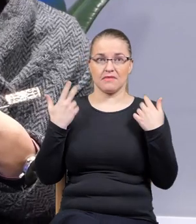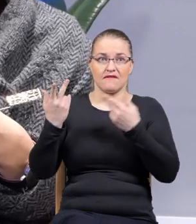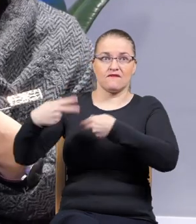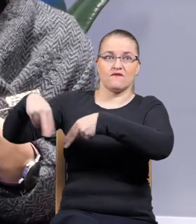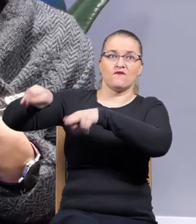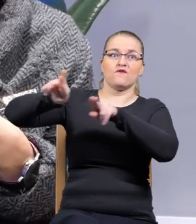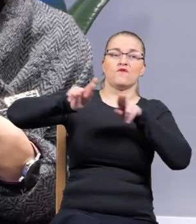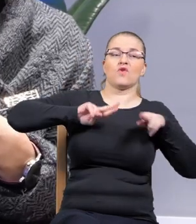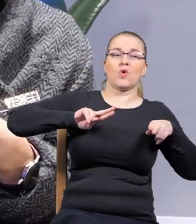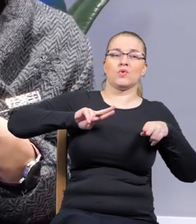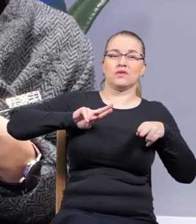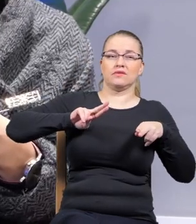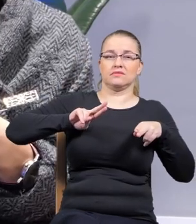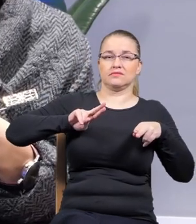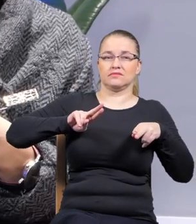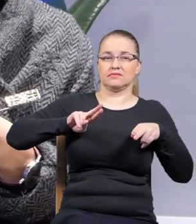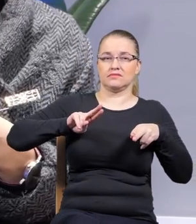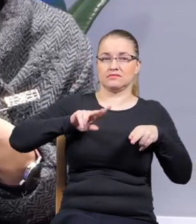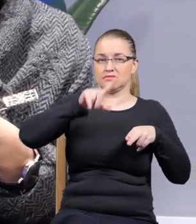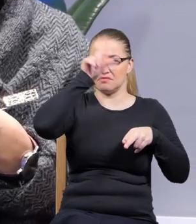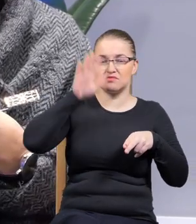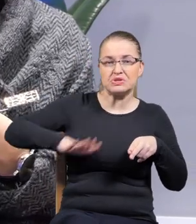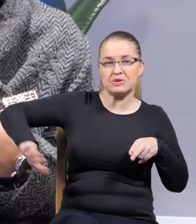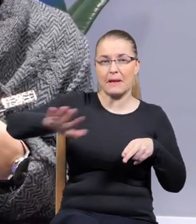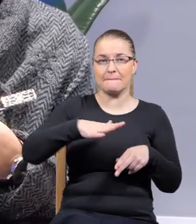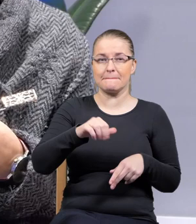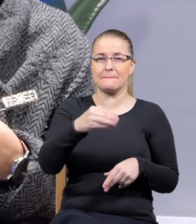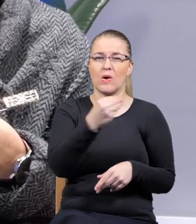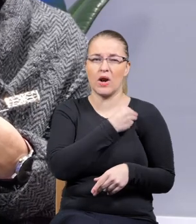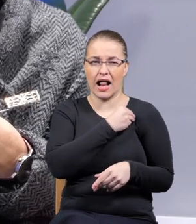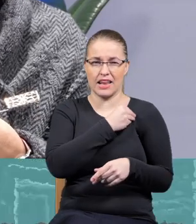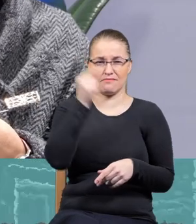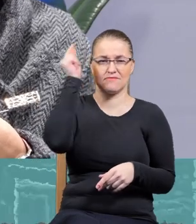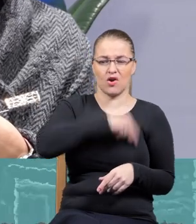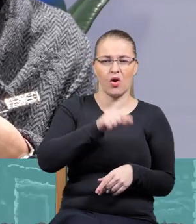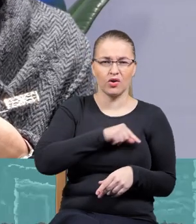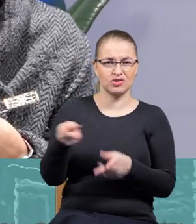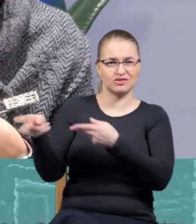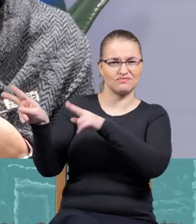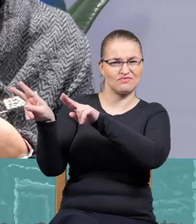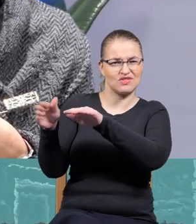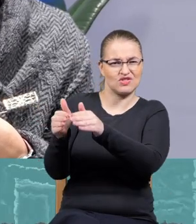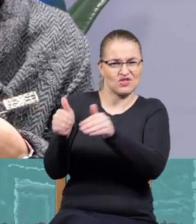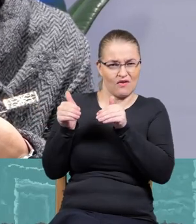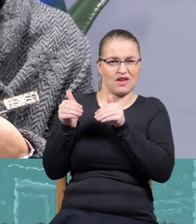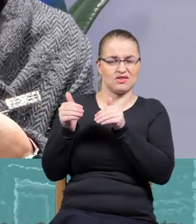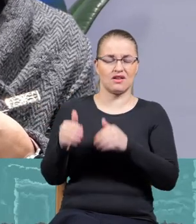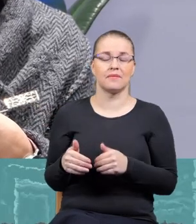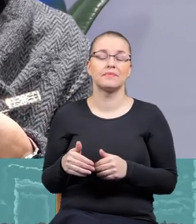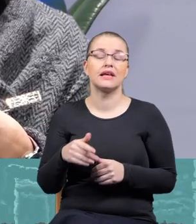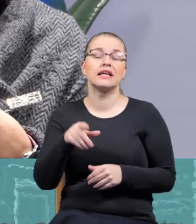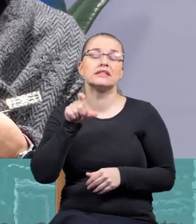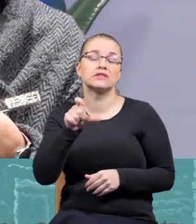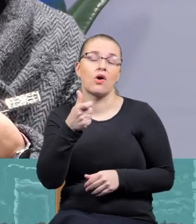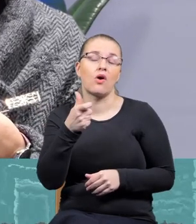cofnięciu cywilizacyjnym, moralnym, psychologicznym. Najbardziej dla mnie taką rzeczą, która